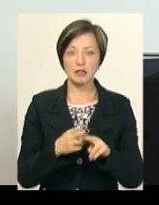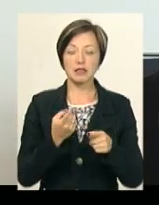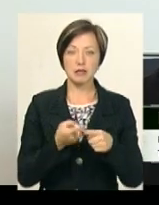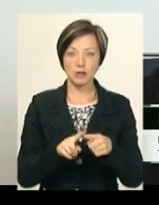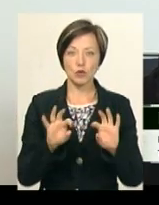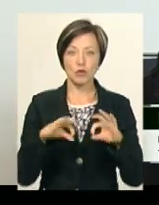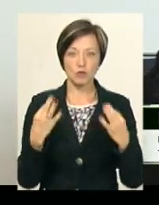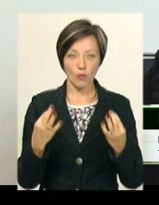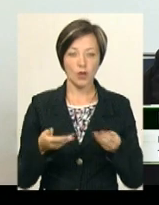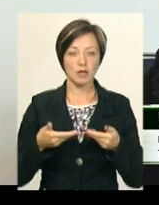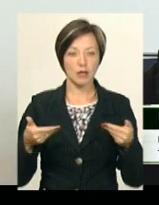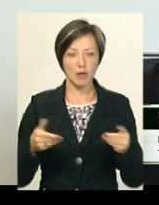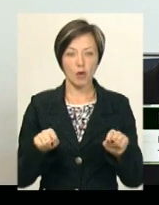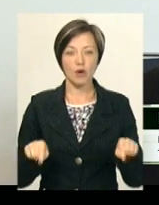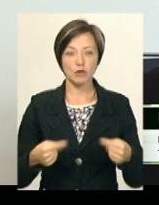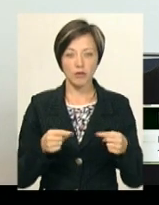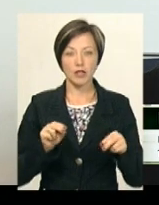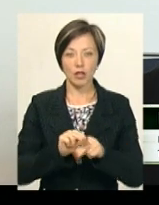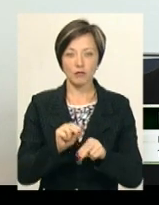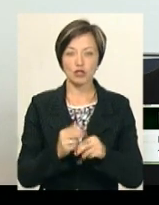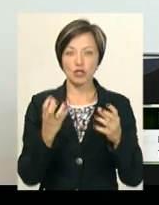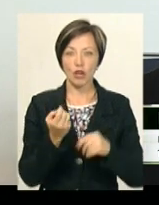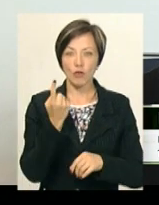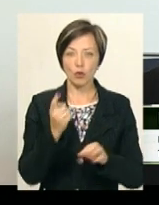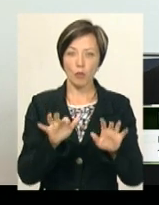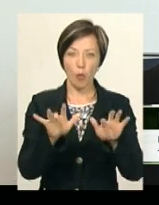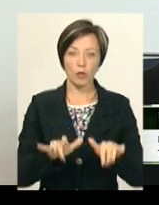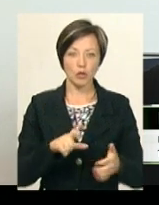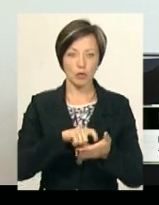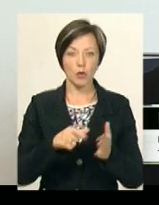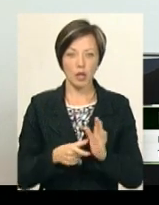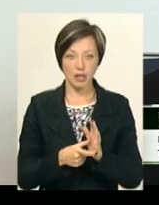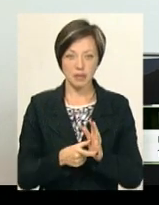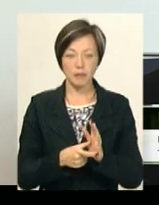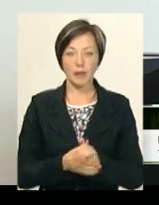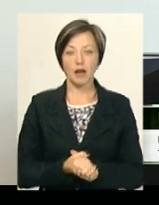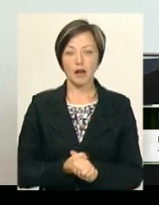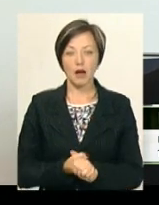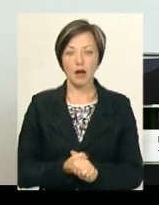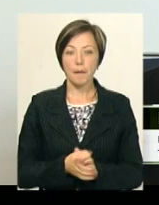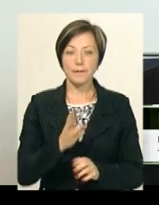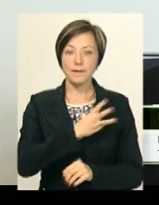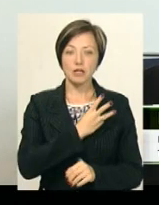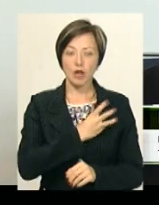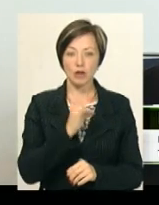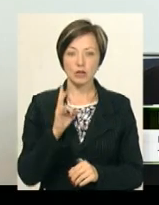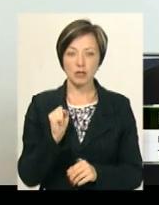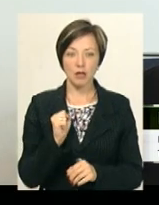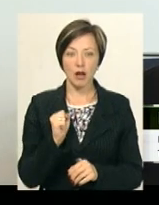організувати навчання ще в одному комп'ютерному класі. Бажаючих на